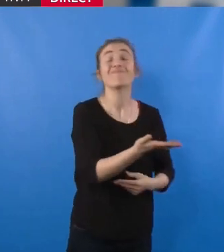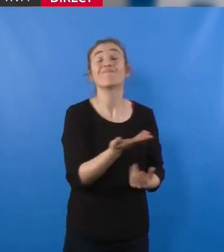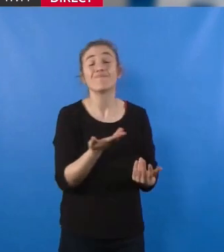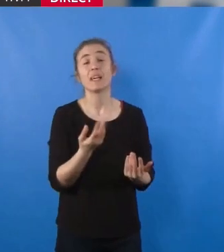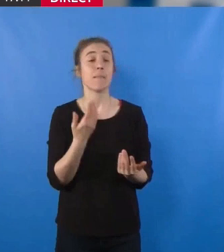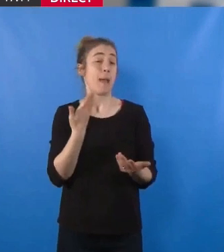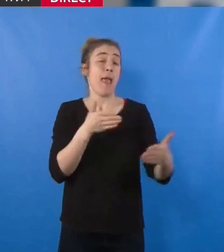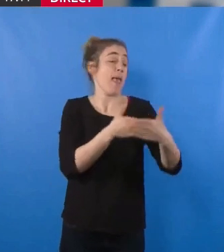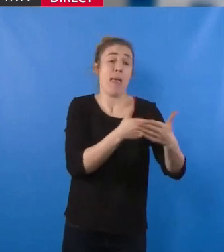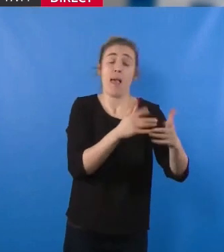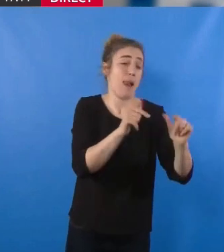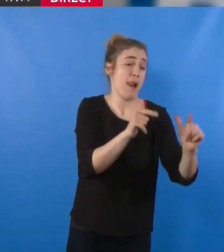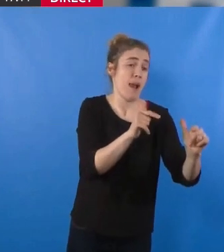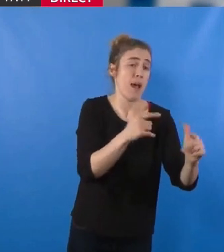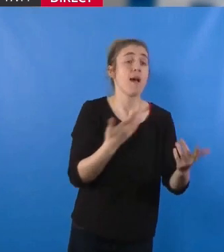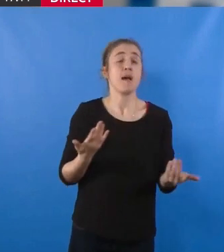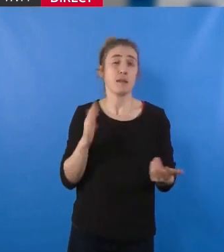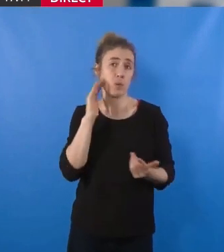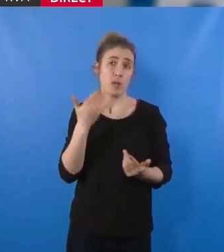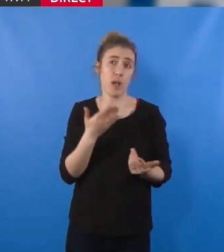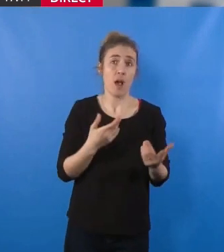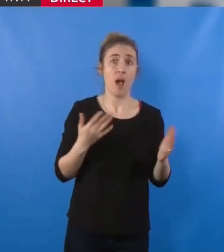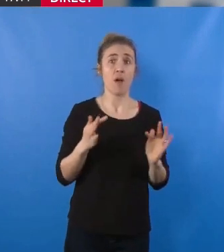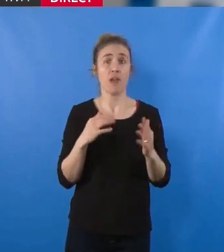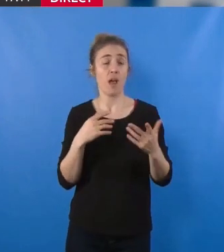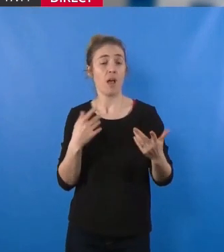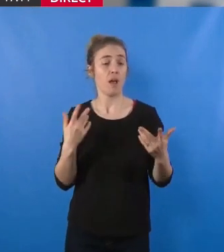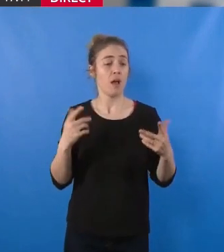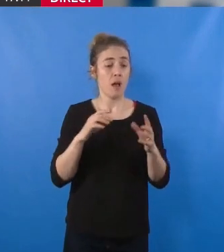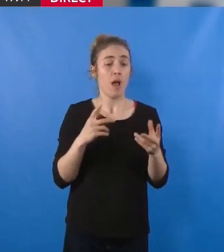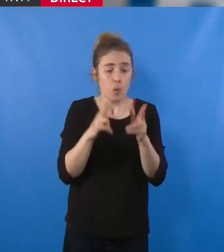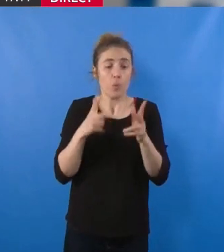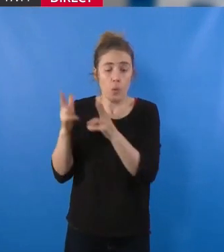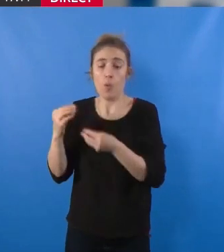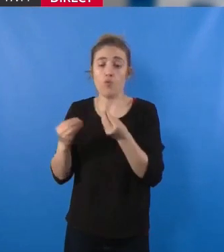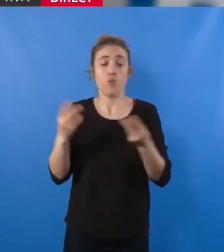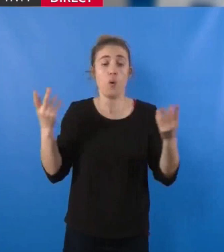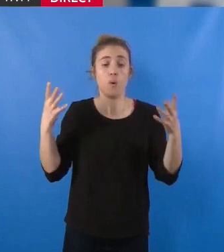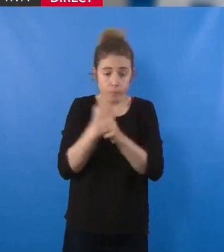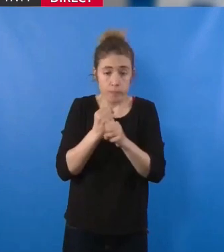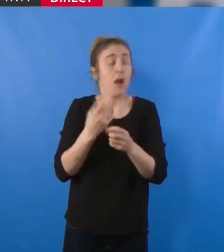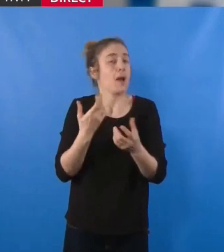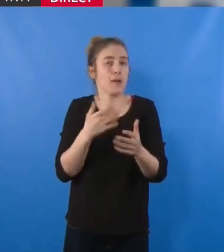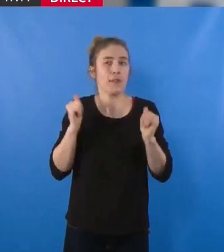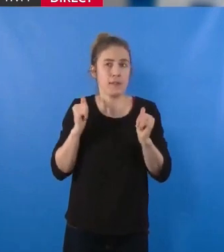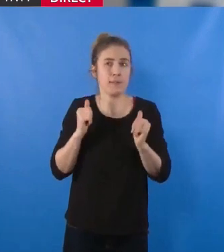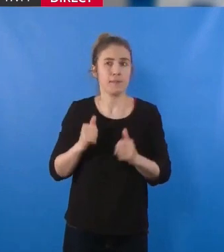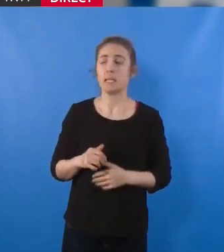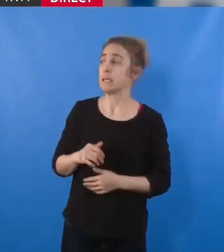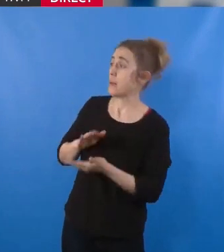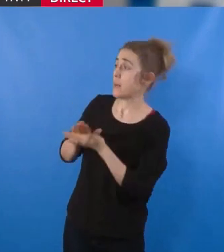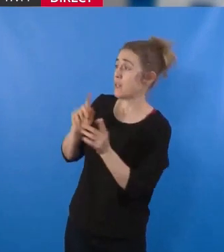afin d'éviter les coupures tournantes, ou pire, le blackout. L'ENR doit être développé. Il va falloir penser à